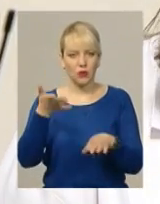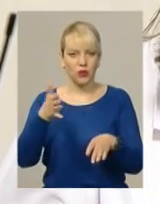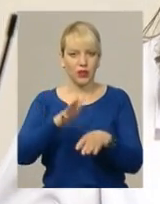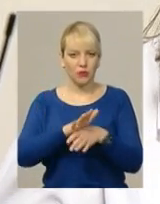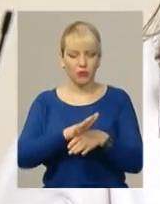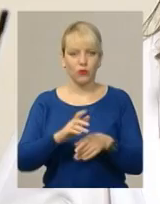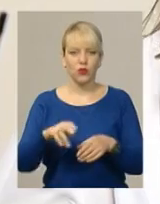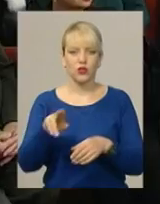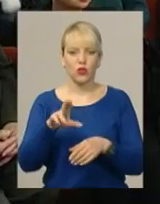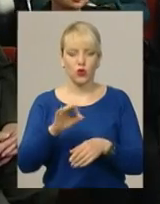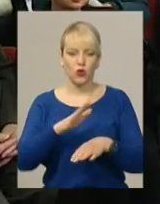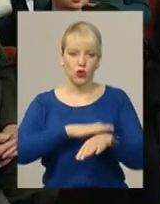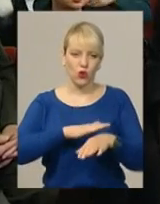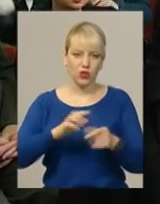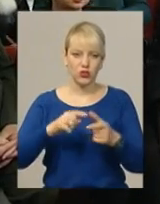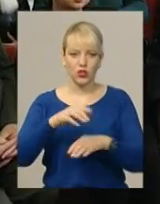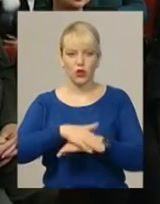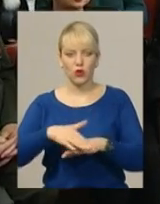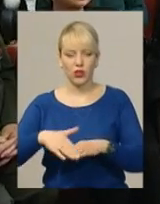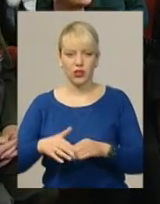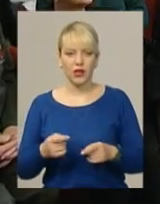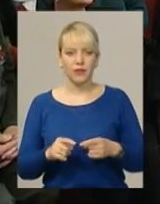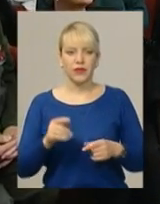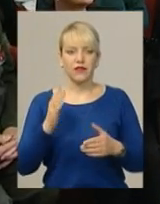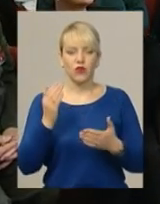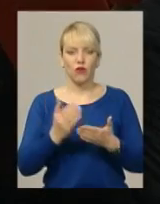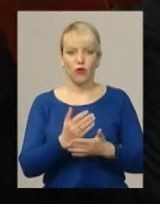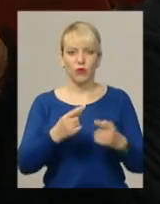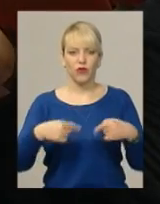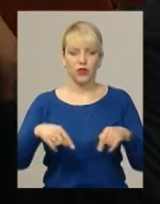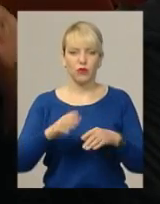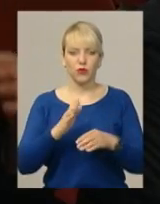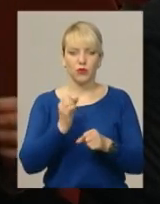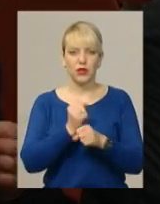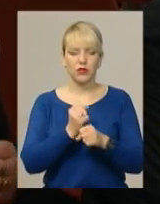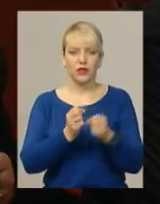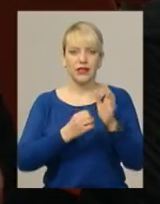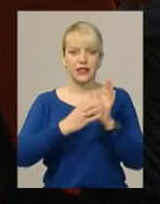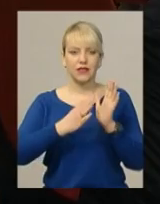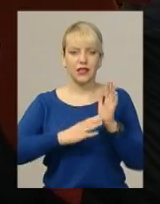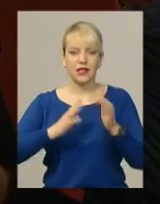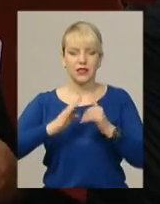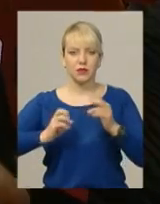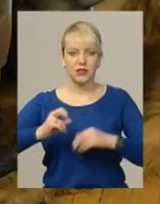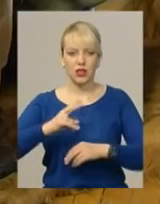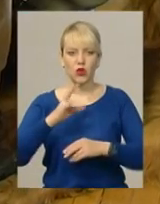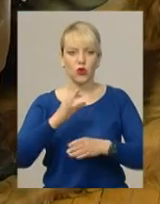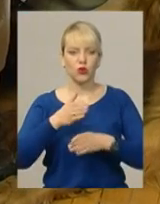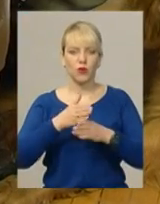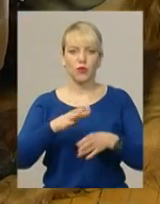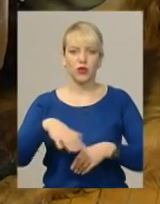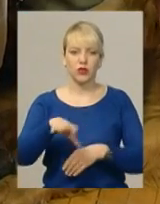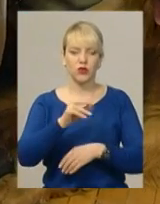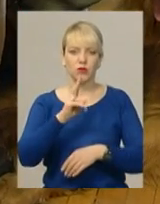кінцівки і працювати. У новому відділенні працюватимуть 19 спеціалістів. Однак допомогти усім, хто зазнав поранень на Сході, вони не